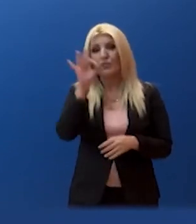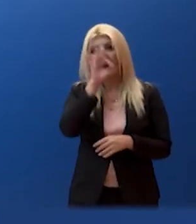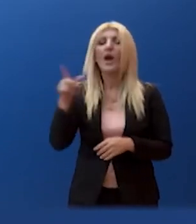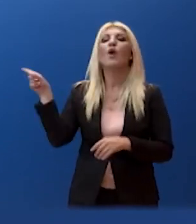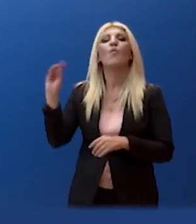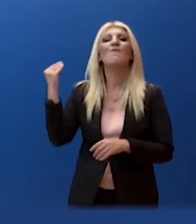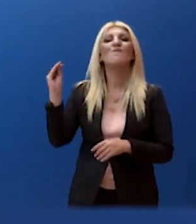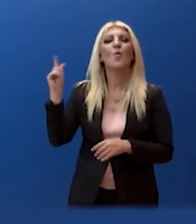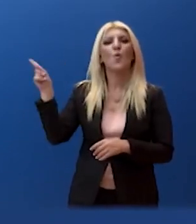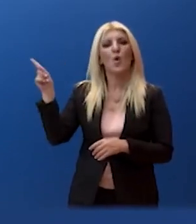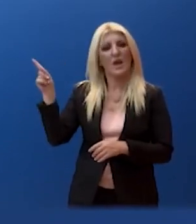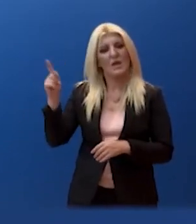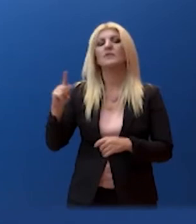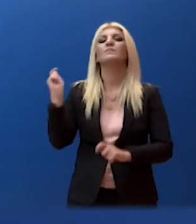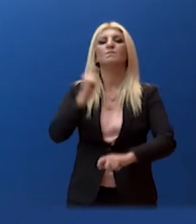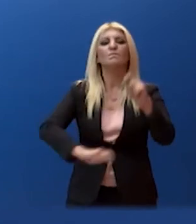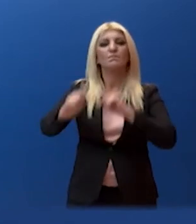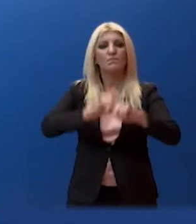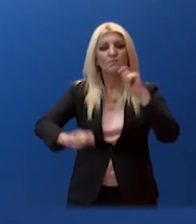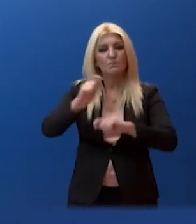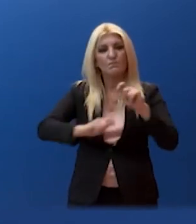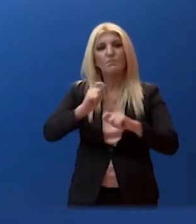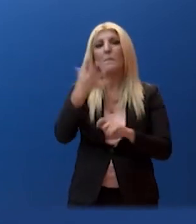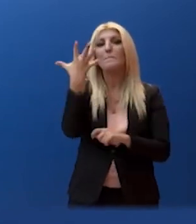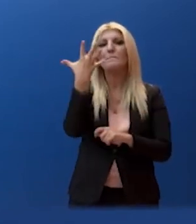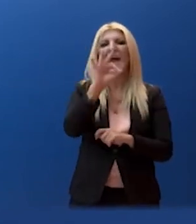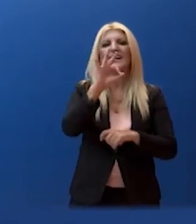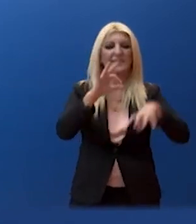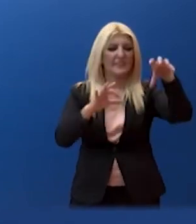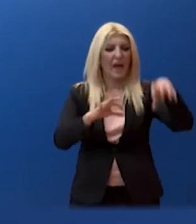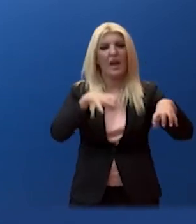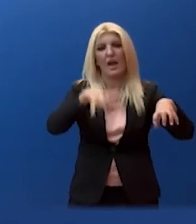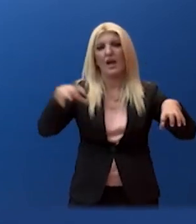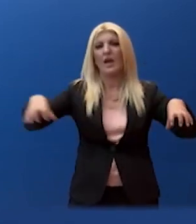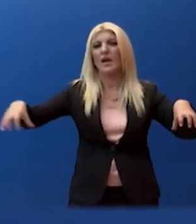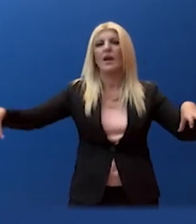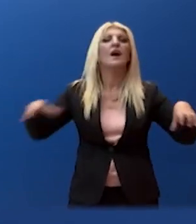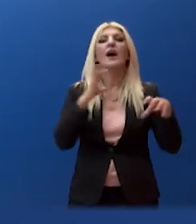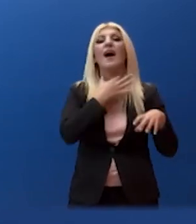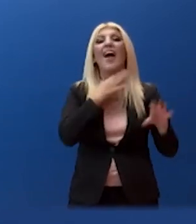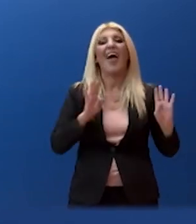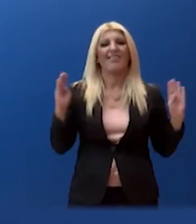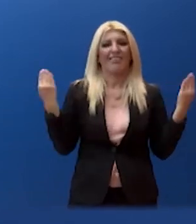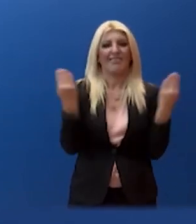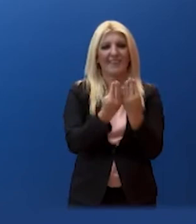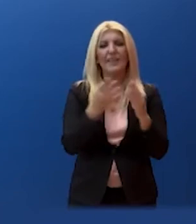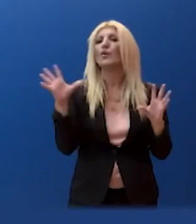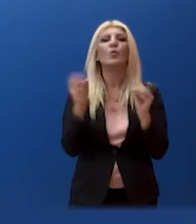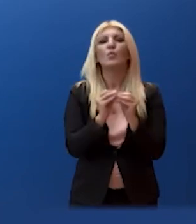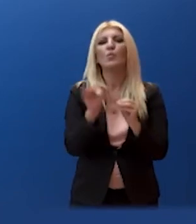των Ελλήνων για την κατασκευή 50 κλινών μεθ στο νοσοκομείο Σωτηρία. Έως τα τέλη Οκτωβρίου